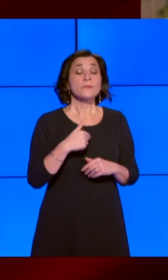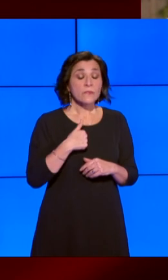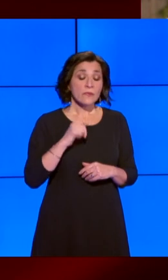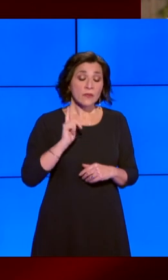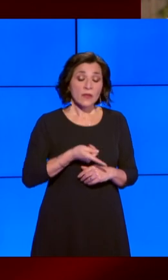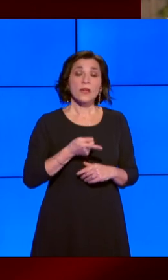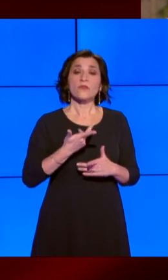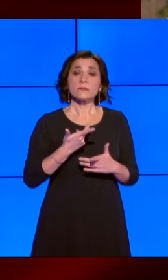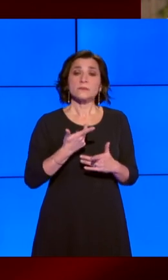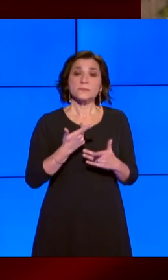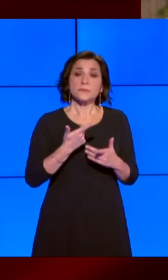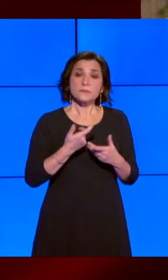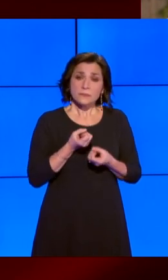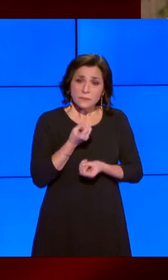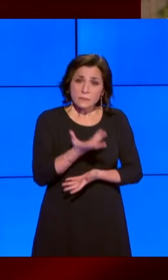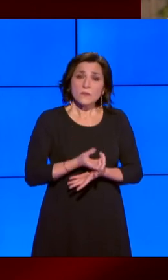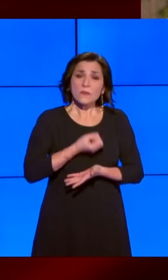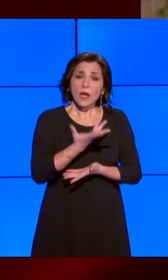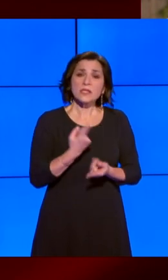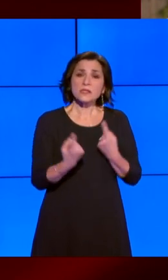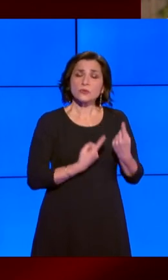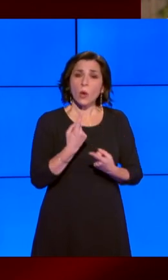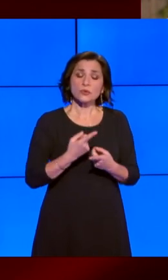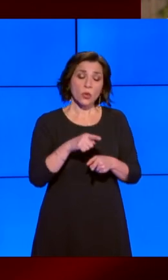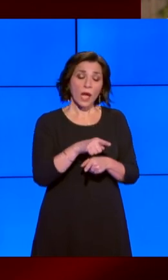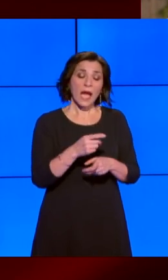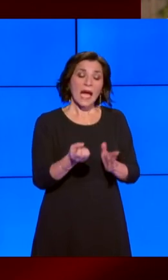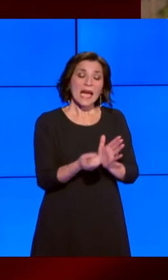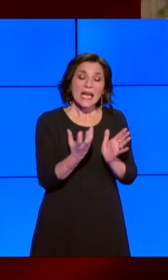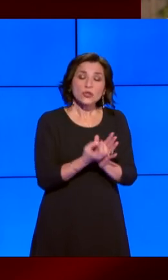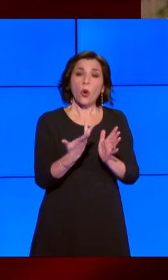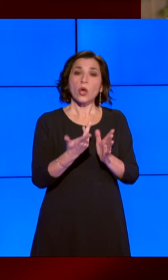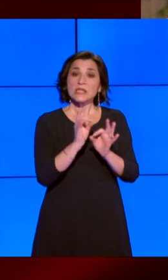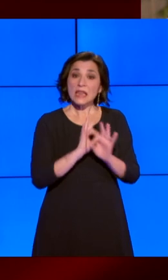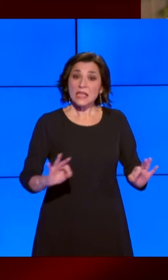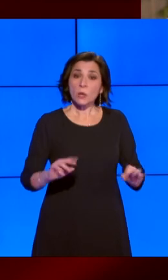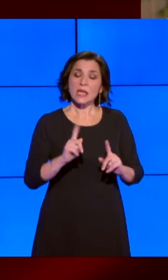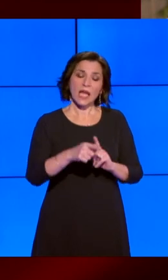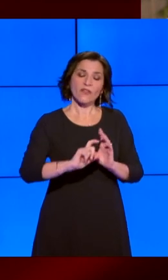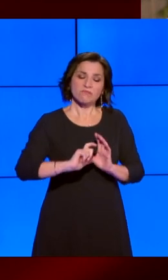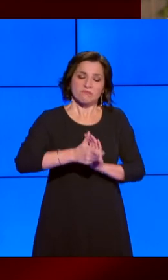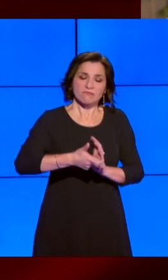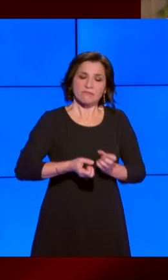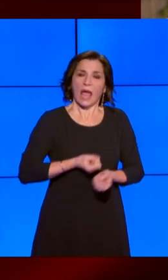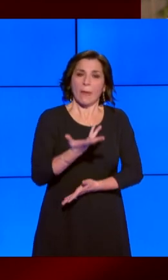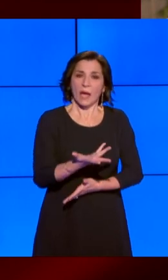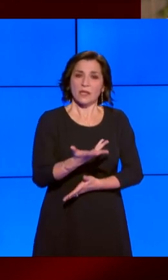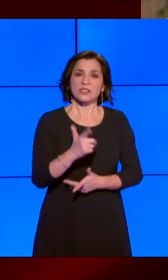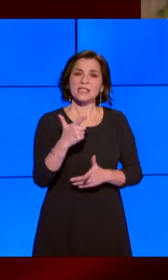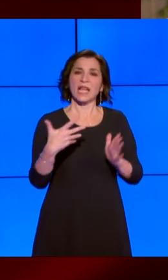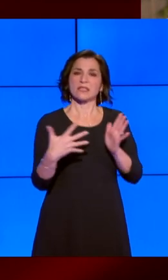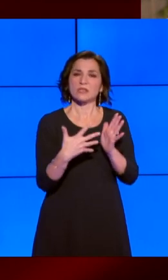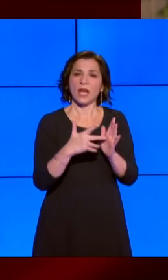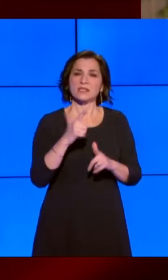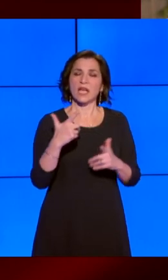risorse di cui disponiamo di emergere e di esprimersi senza ostacoli e difficoltà, con spirito e atteggiamento